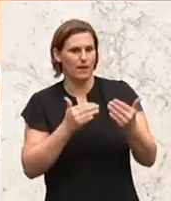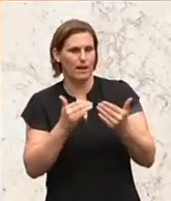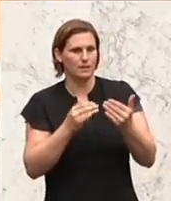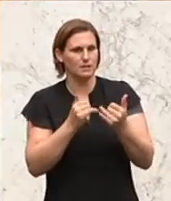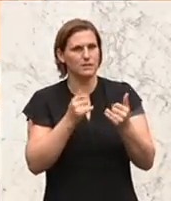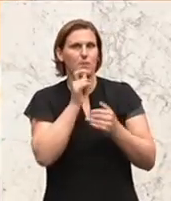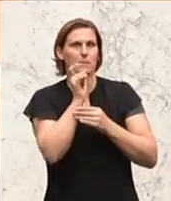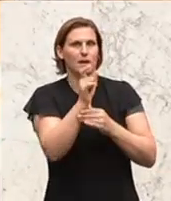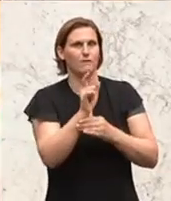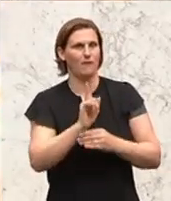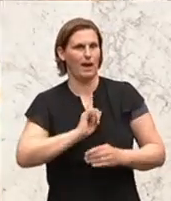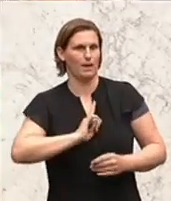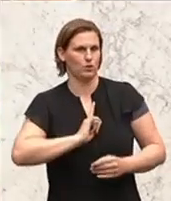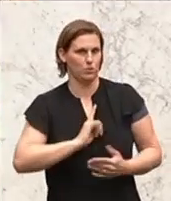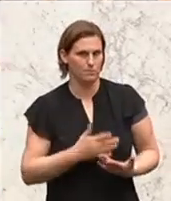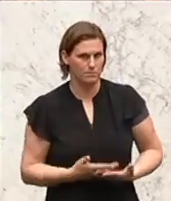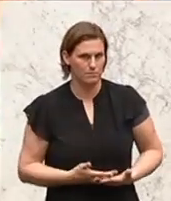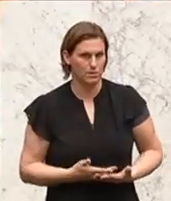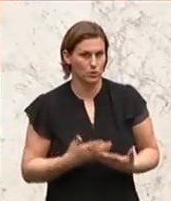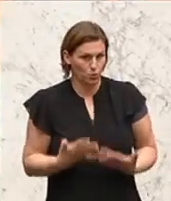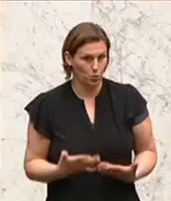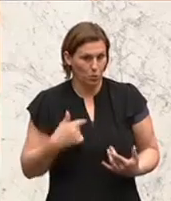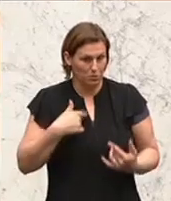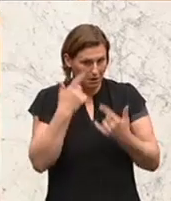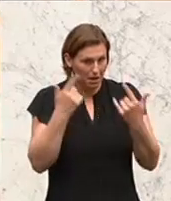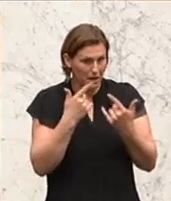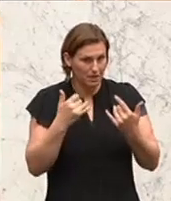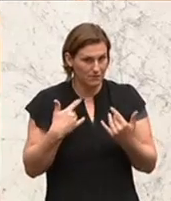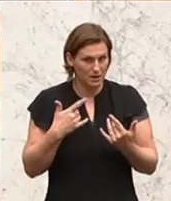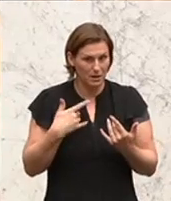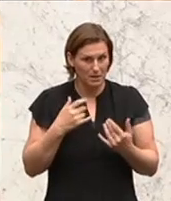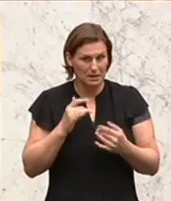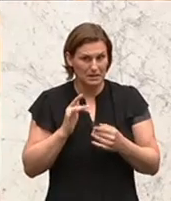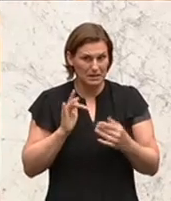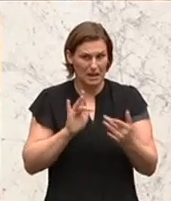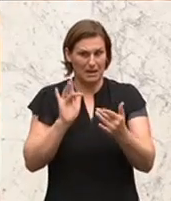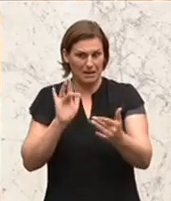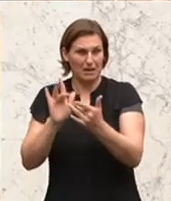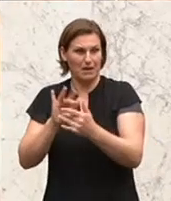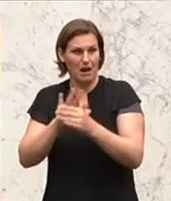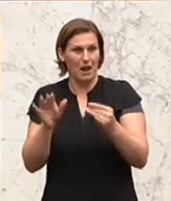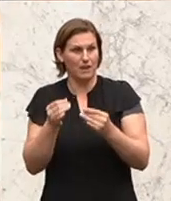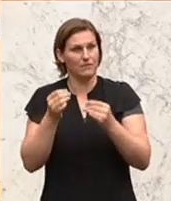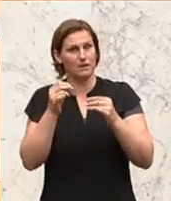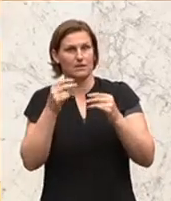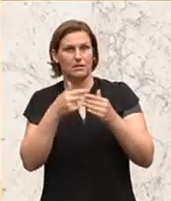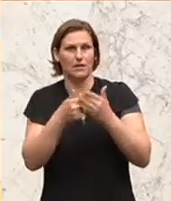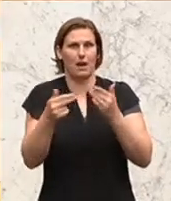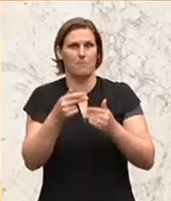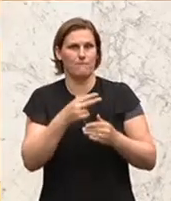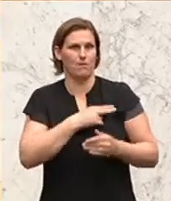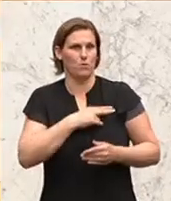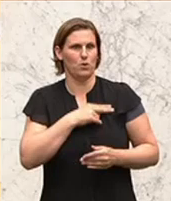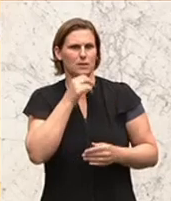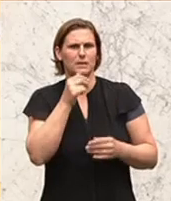Begriff des Eigentums hat. So erkläre ich mir das, dass Sie derartig auf Kriegsfuß stehen mit allem, was Vermögen betrifft. Da geht es nicht um